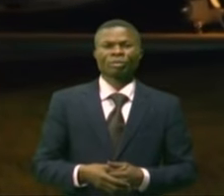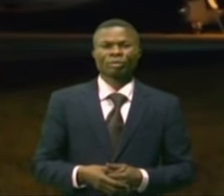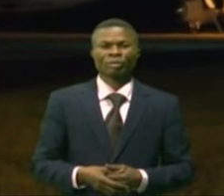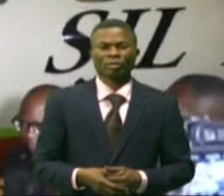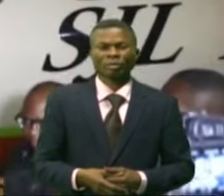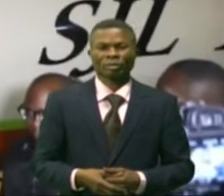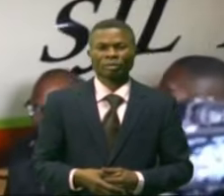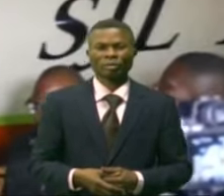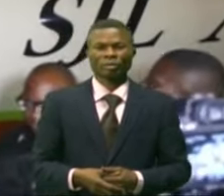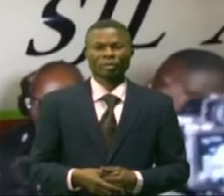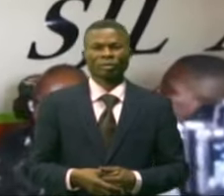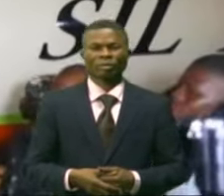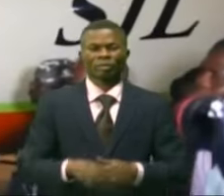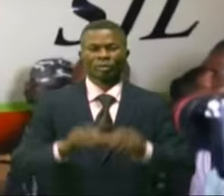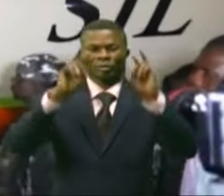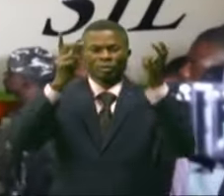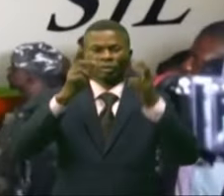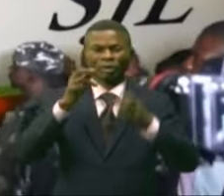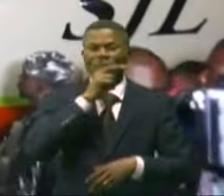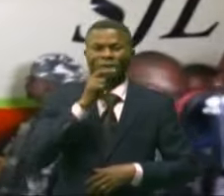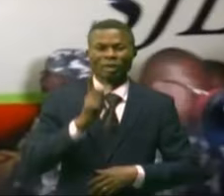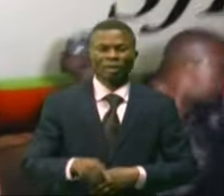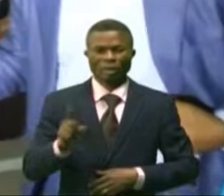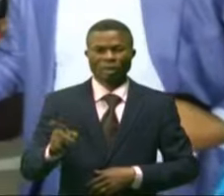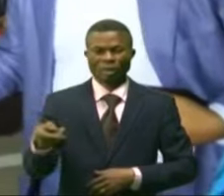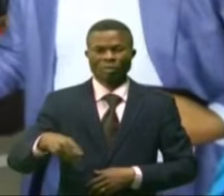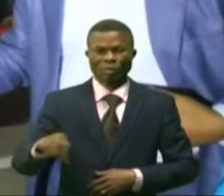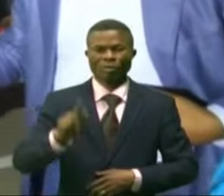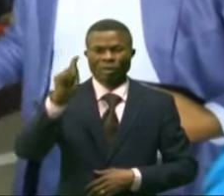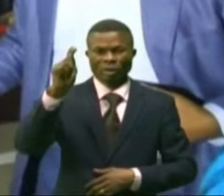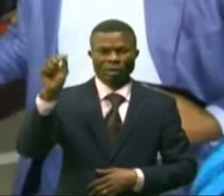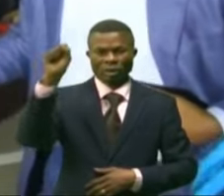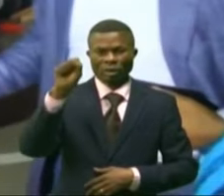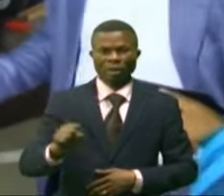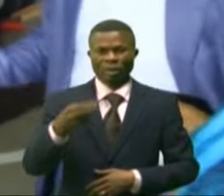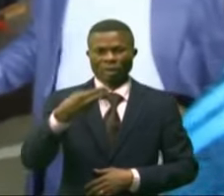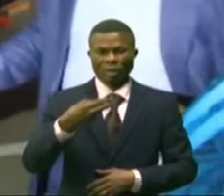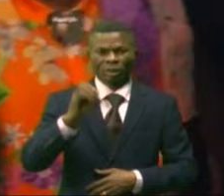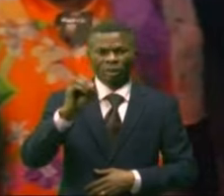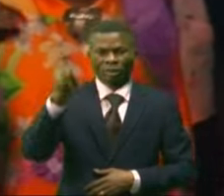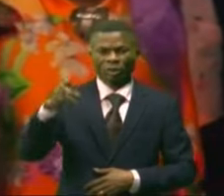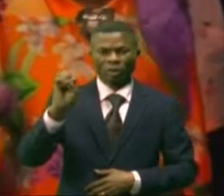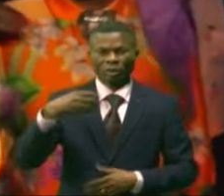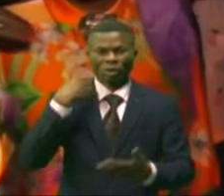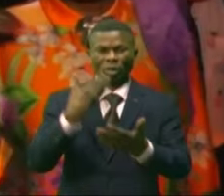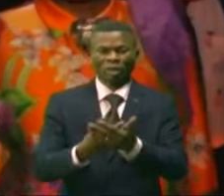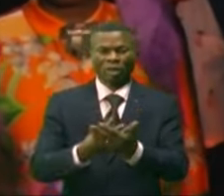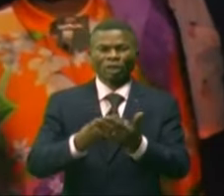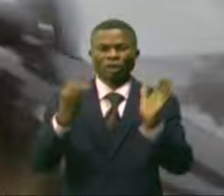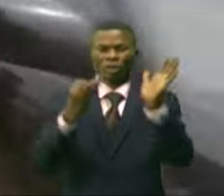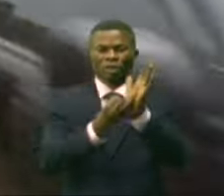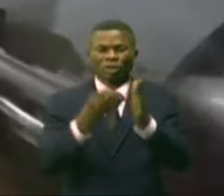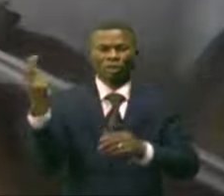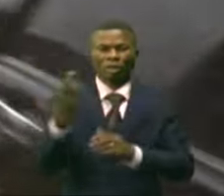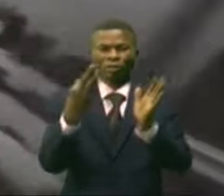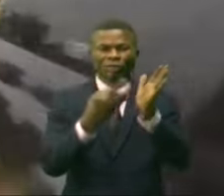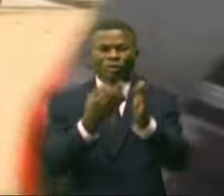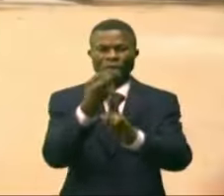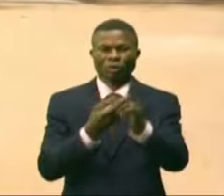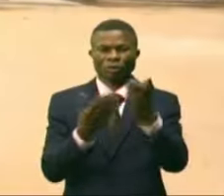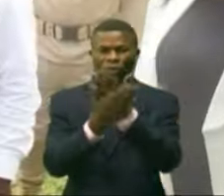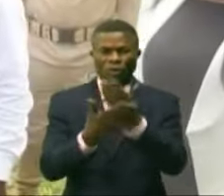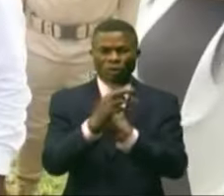En séjour dans la ville de Kisangani, province de la Tchopo, où il est arrivé depuis le dimanche 28 juillet 2024, Jean-Pierre